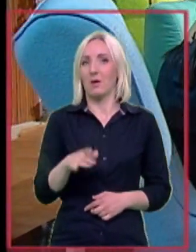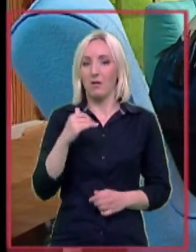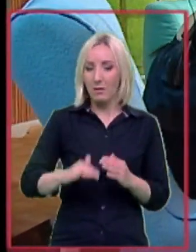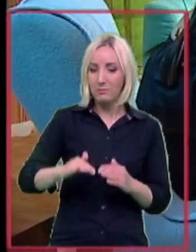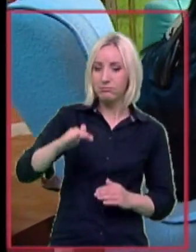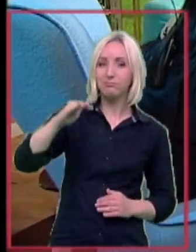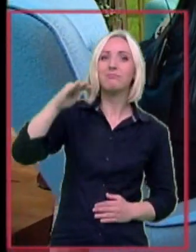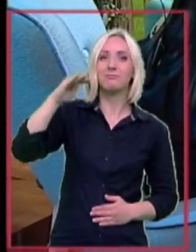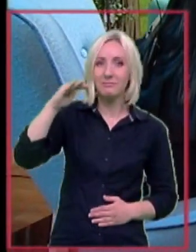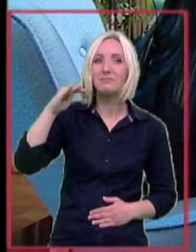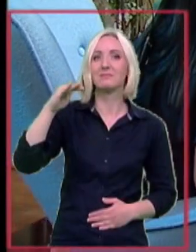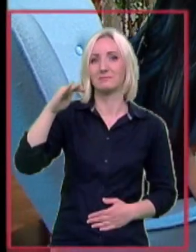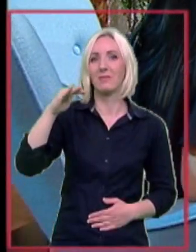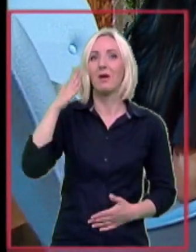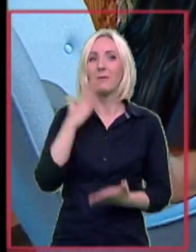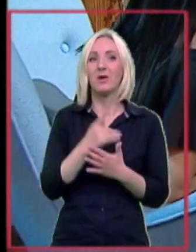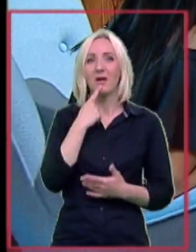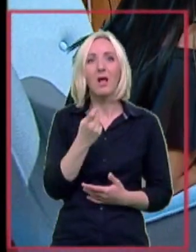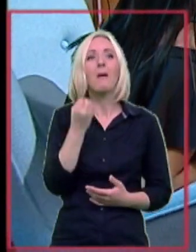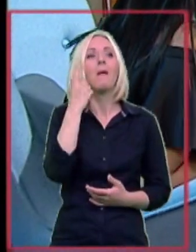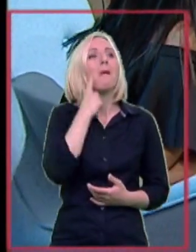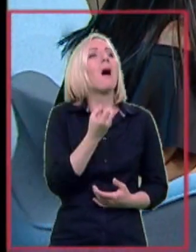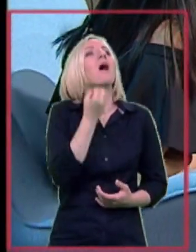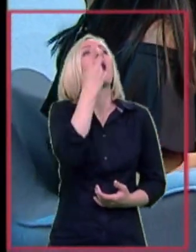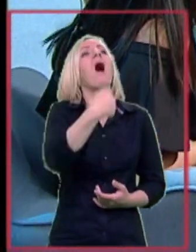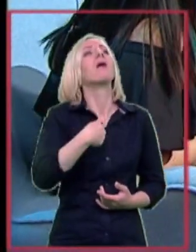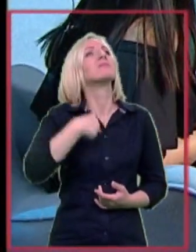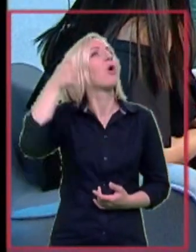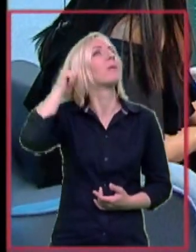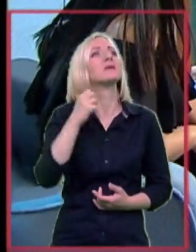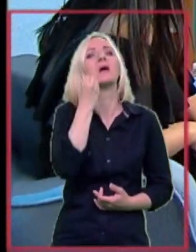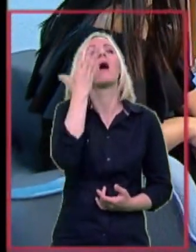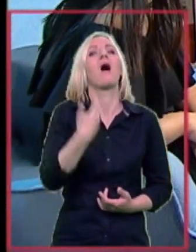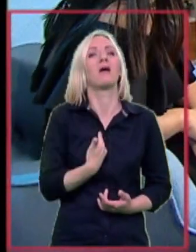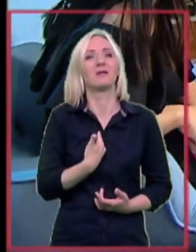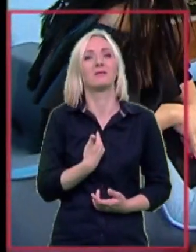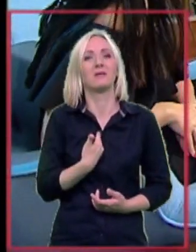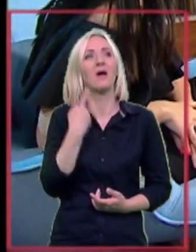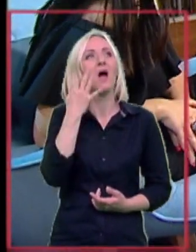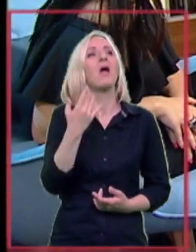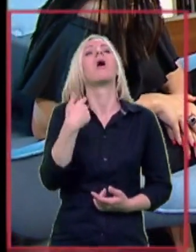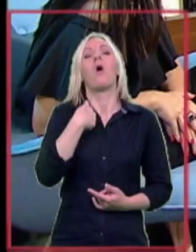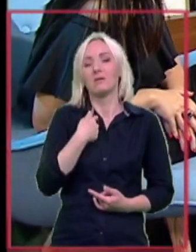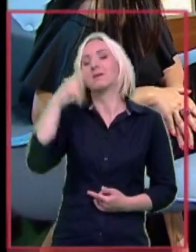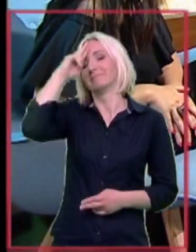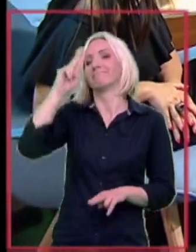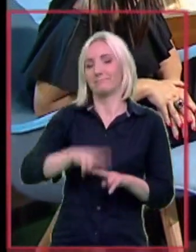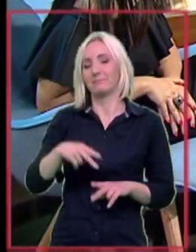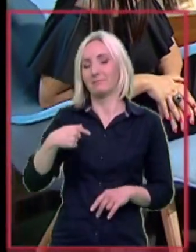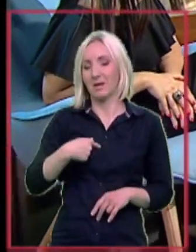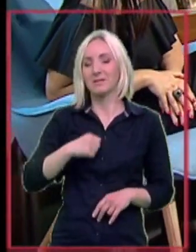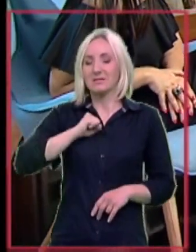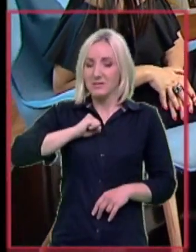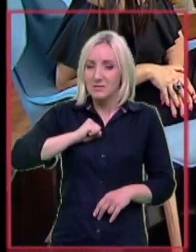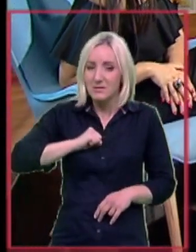starija, sve više. U stvari baš kada je rekla Mama, kad ćeš da me operiš, kad ćeš da me odvedeš, onda smo... Mislim, ja sam